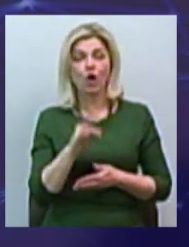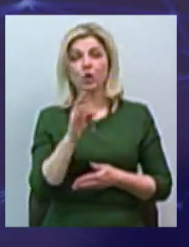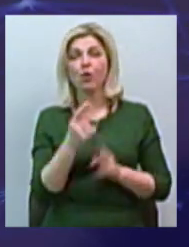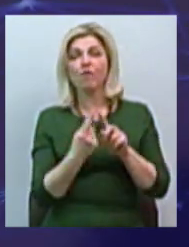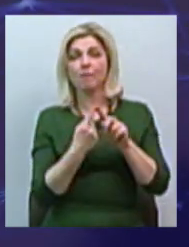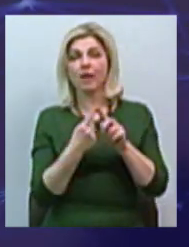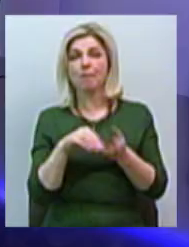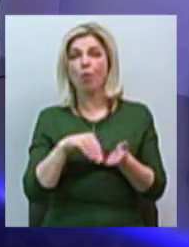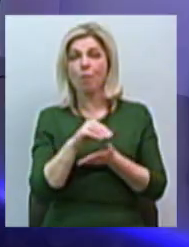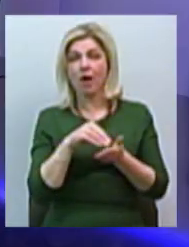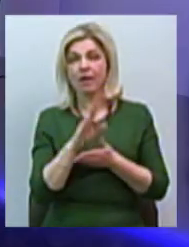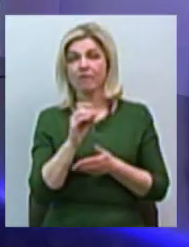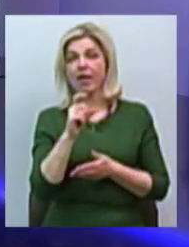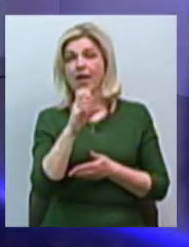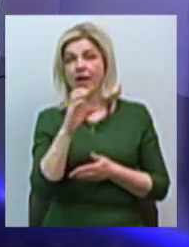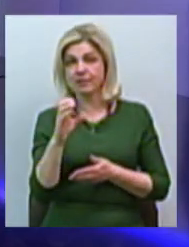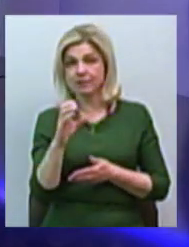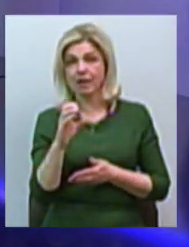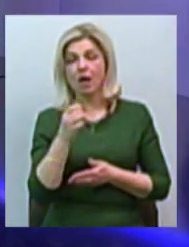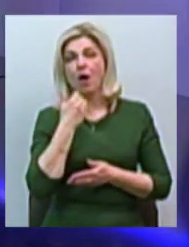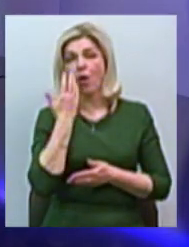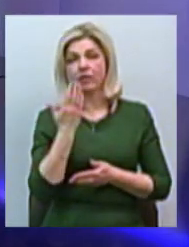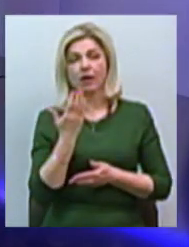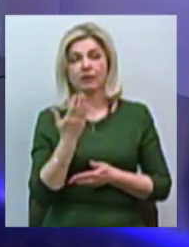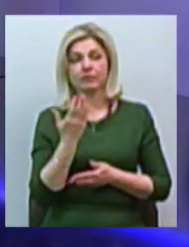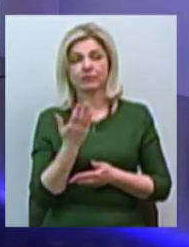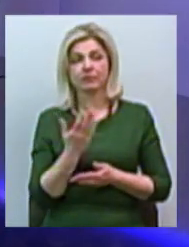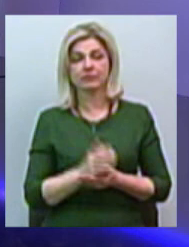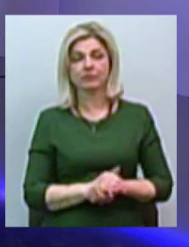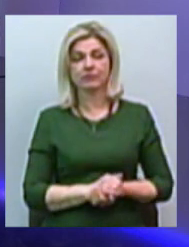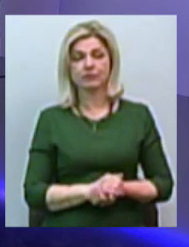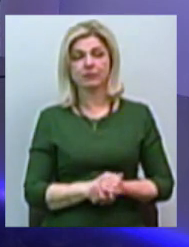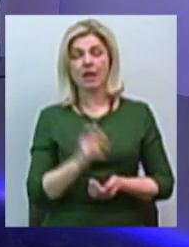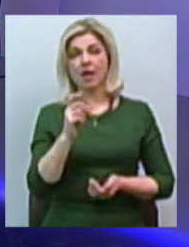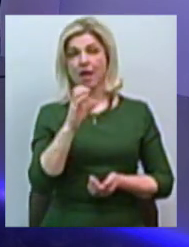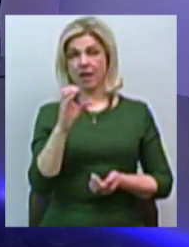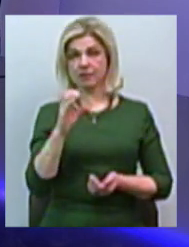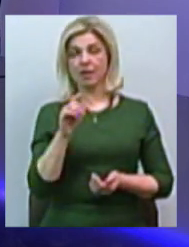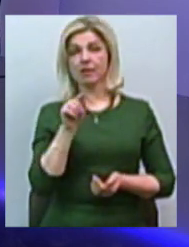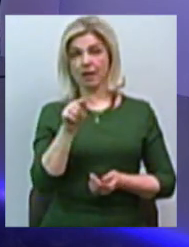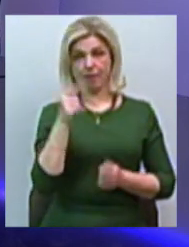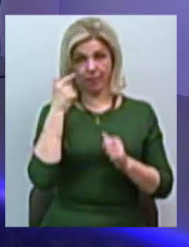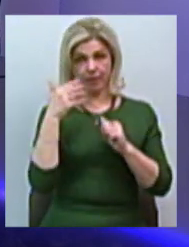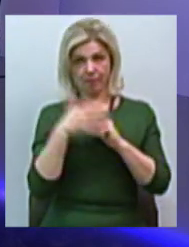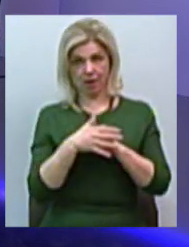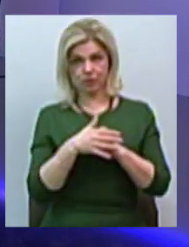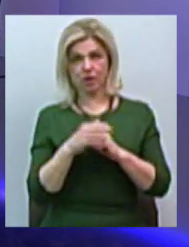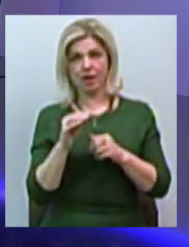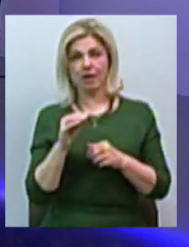покупає в ЄС, якраз то, що ми говоримо, коли там стоїть все-таки значок ЄС, ти розумієш, що це